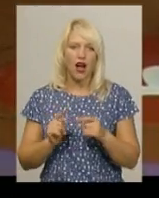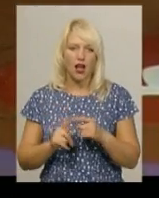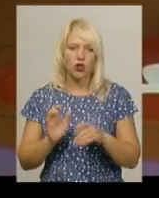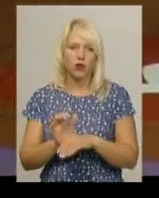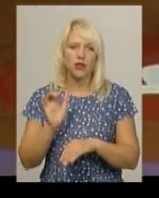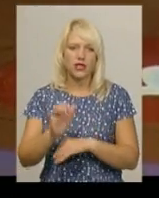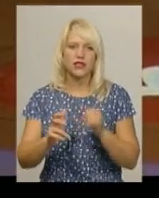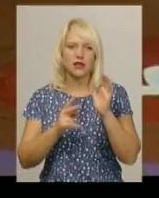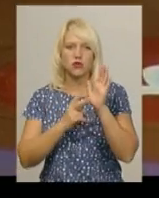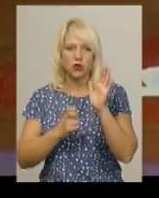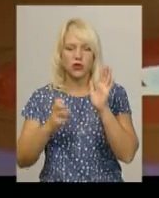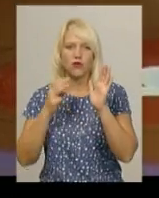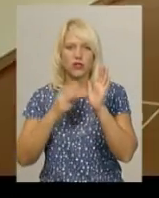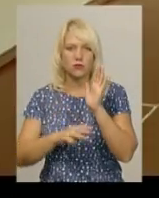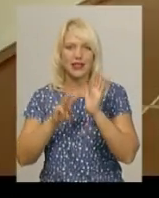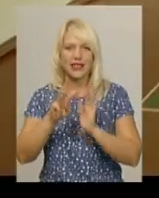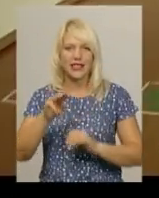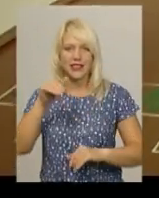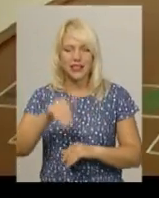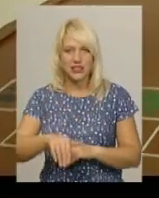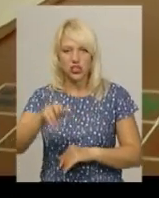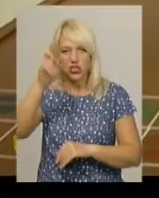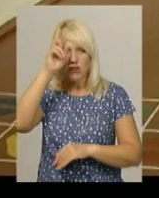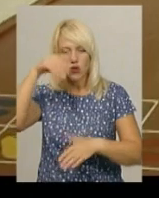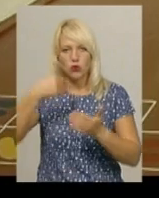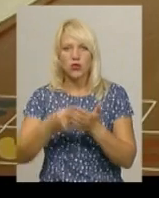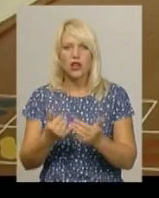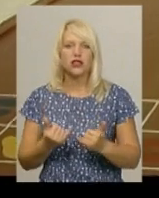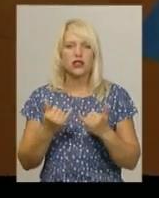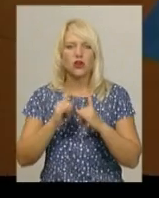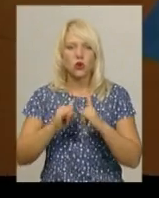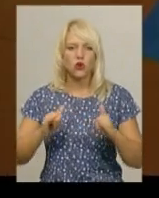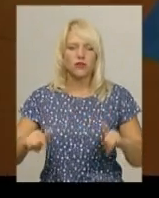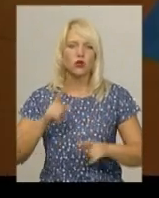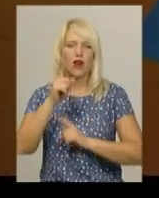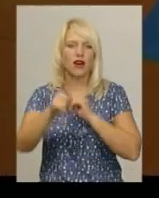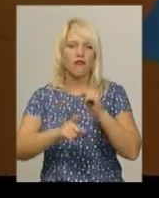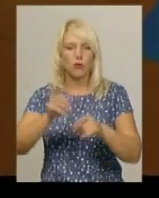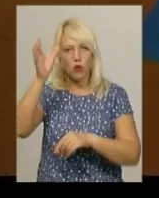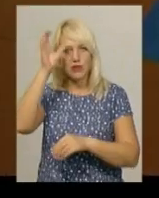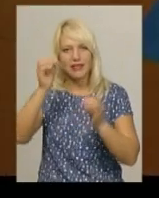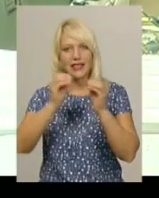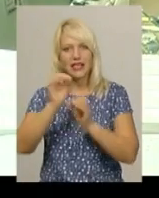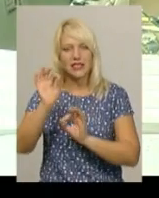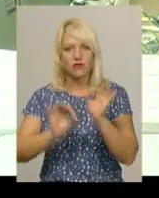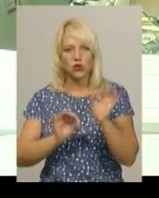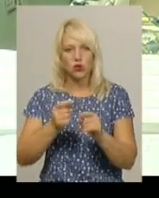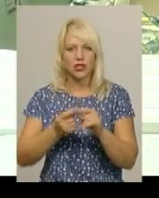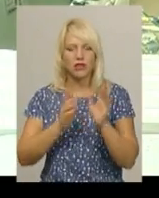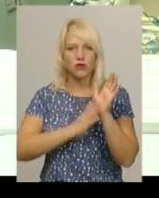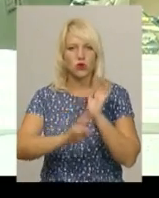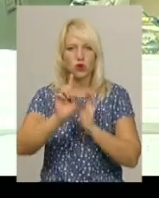понад 873 тисячі гривень з державного бюджету на розвиток та реформування освіти. 10 відсотків, а це майже 91